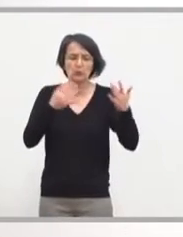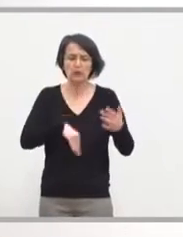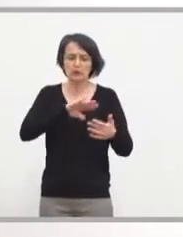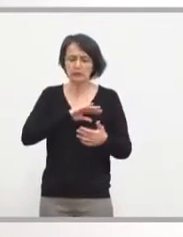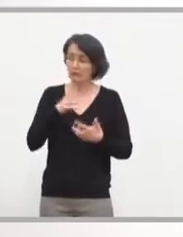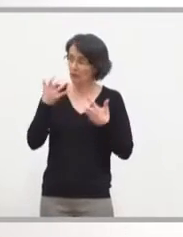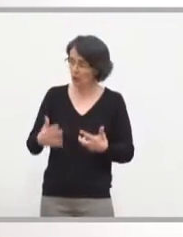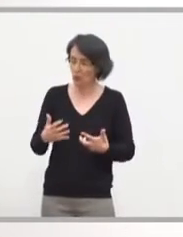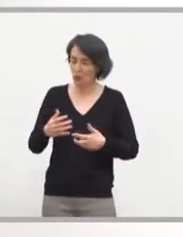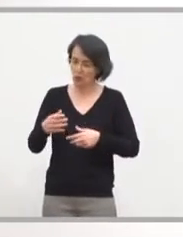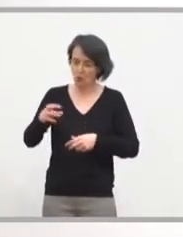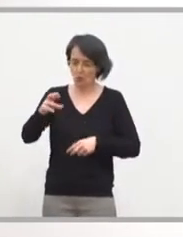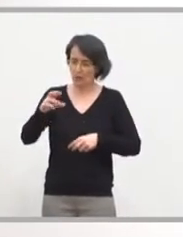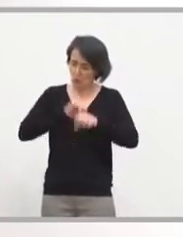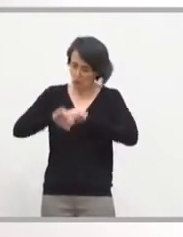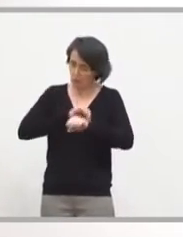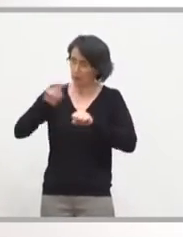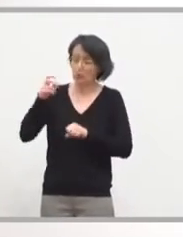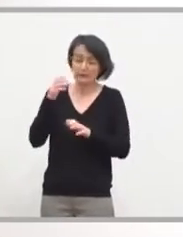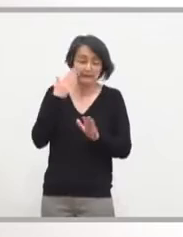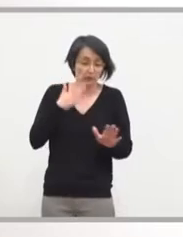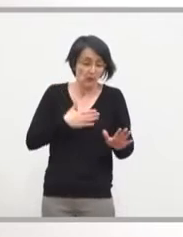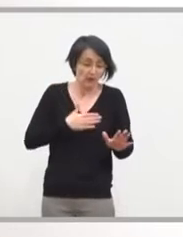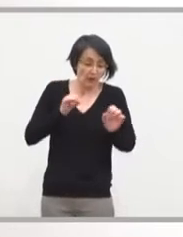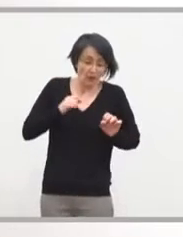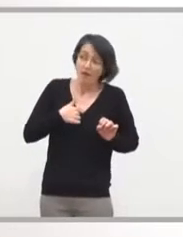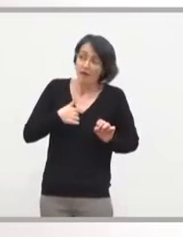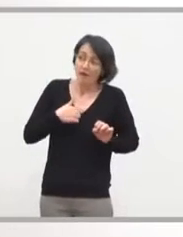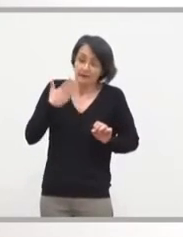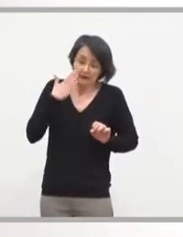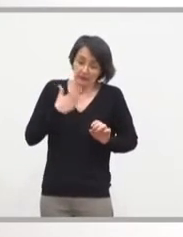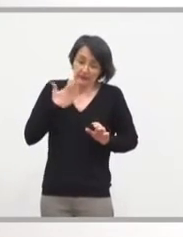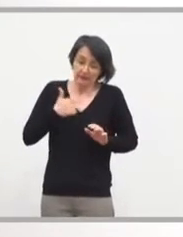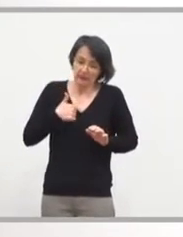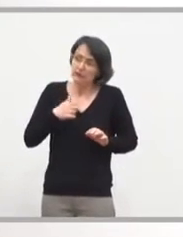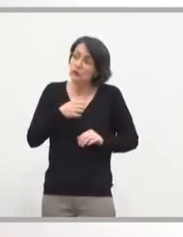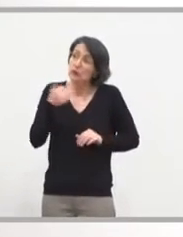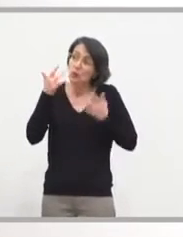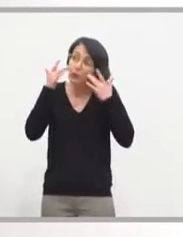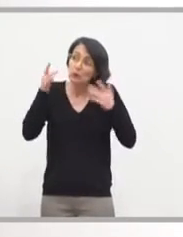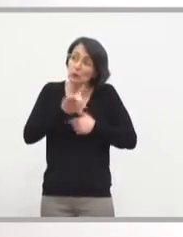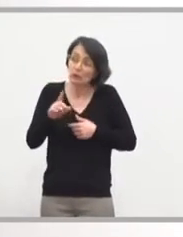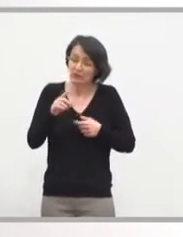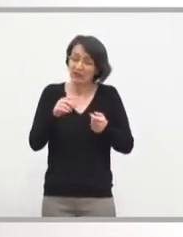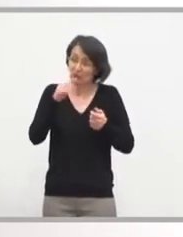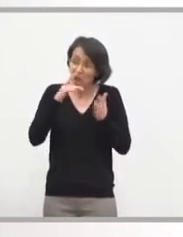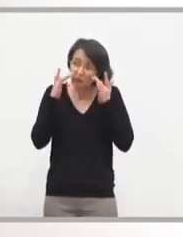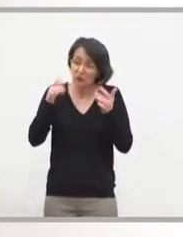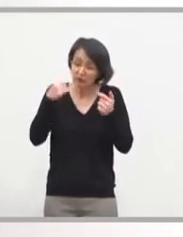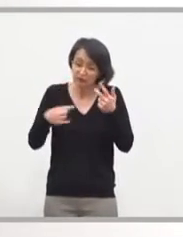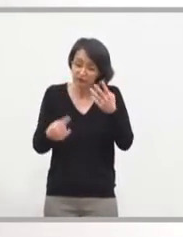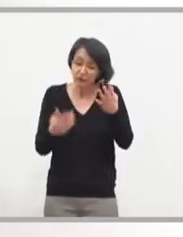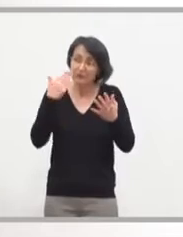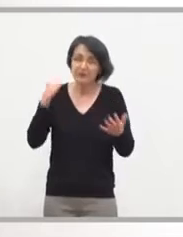sensible à cette question, j'y suis très favorable. Mais M. Mesquida vous répond que ce n pas seulement la culture, c'est un package. Donc, si on doit